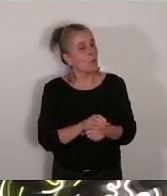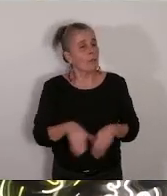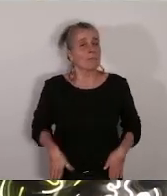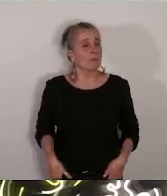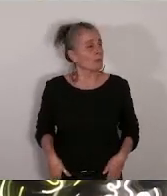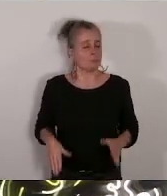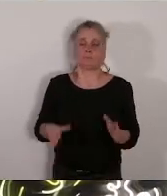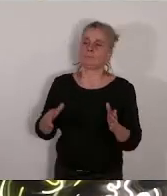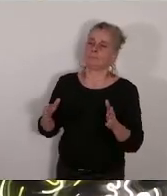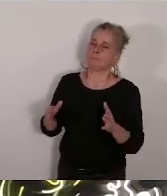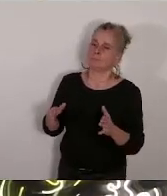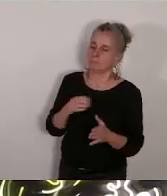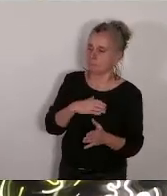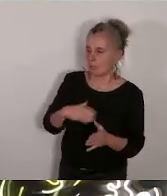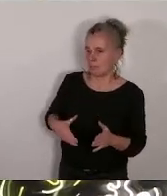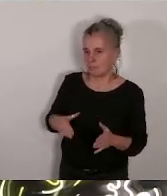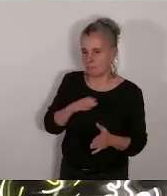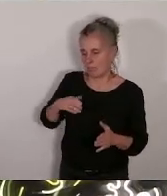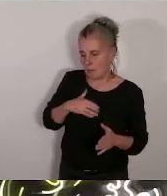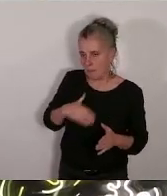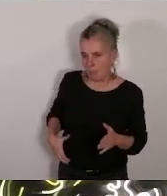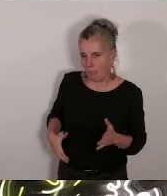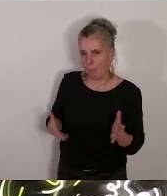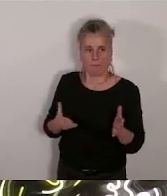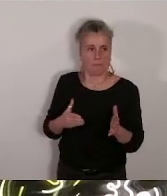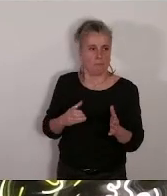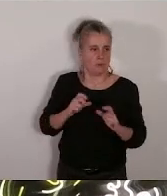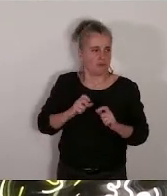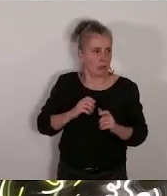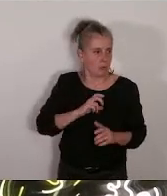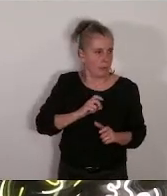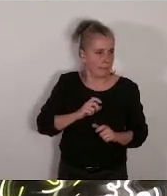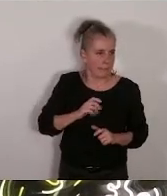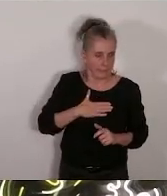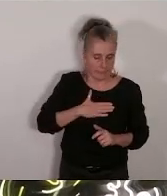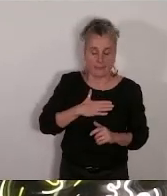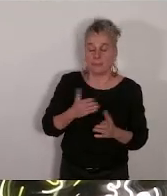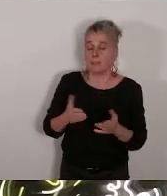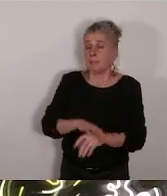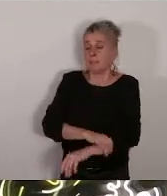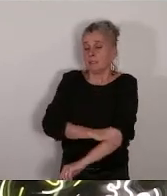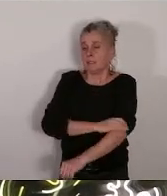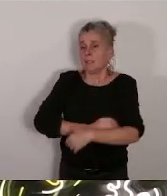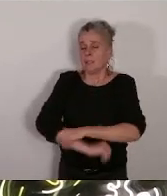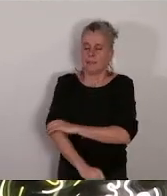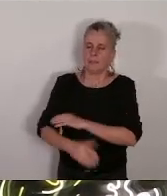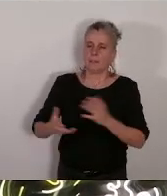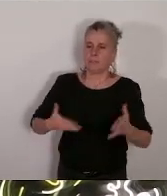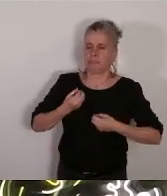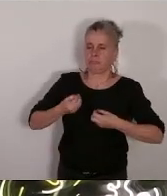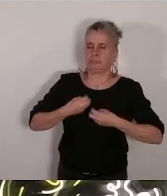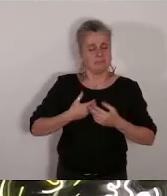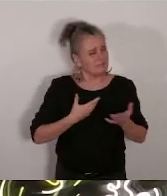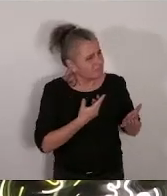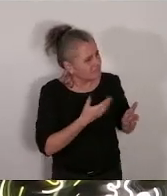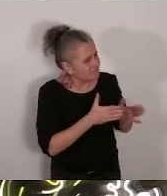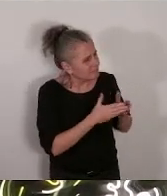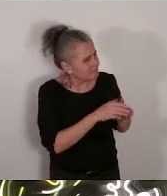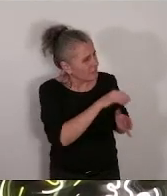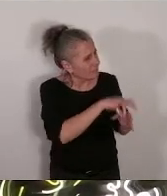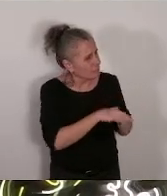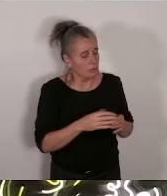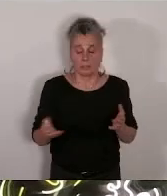illustre la malheureuse situation de notre ville une grande partie de notre premier arrondissement quel est votre vote se dégrade